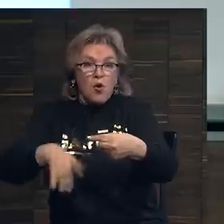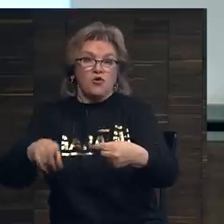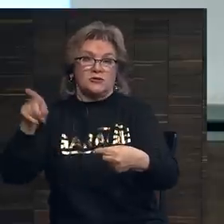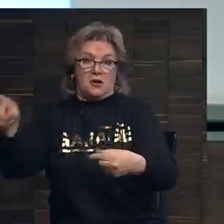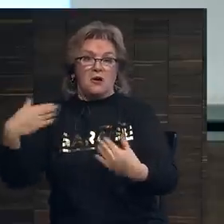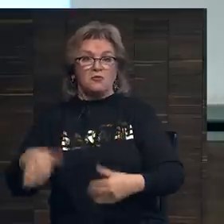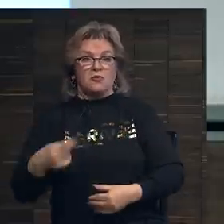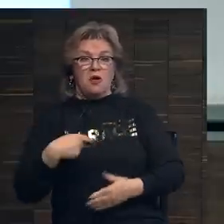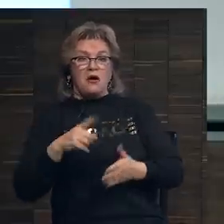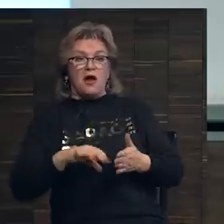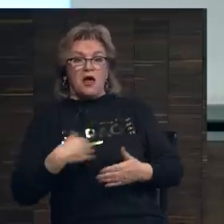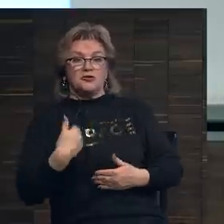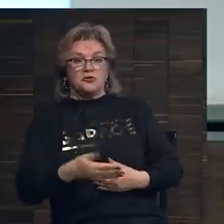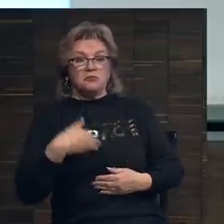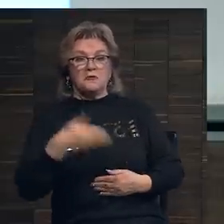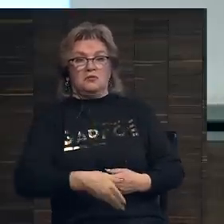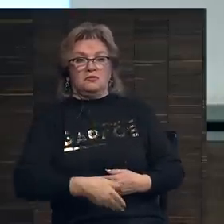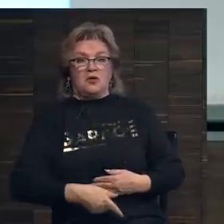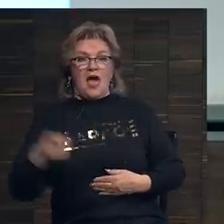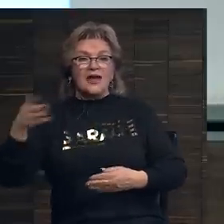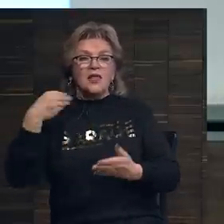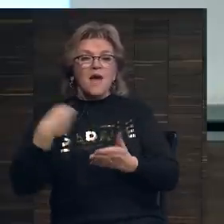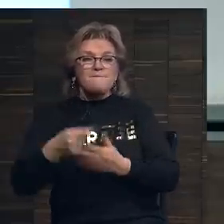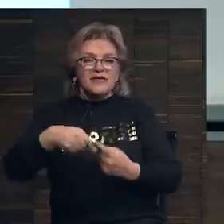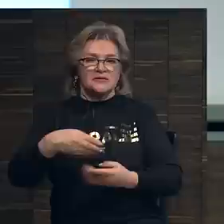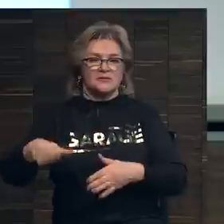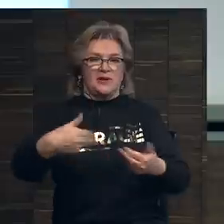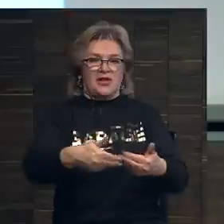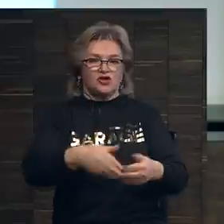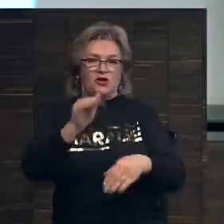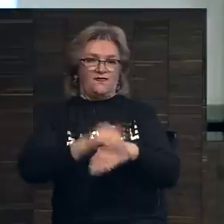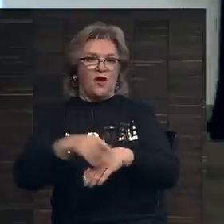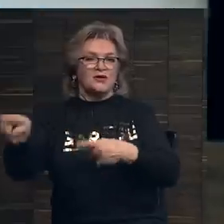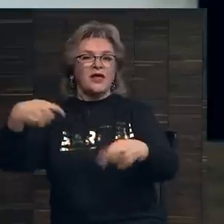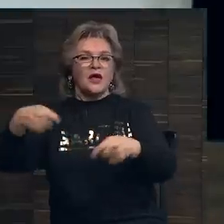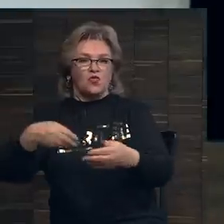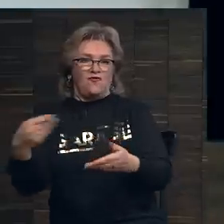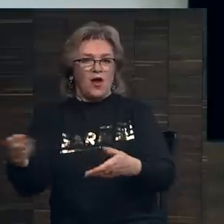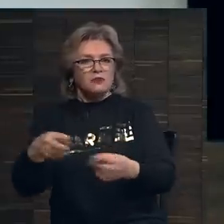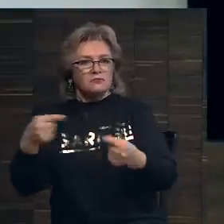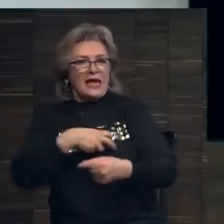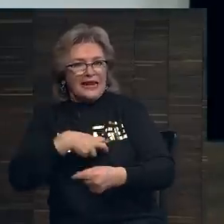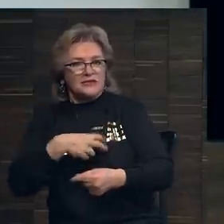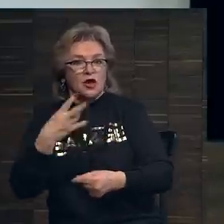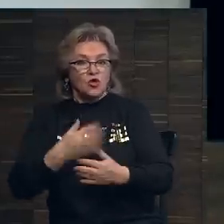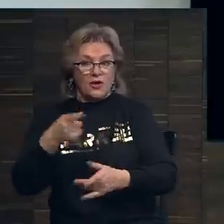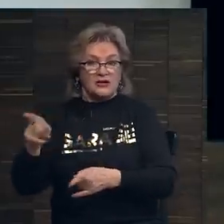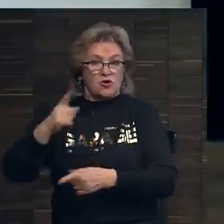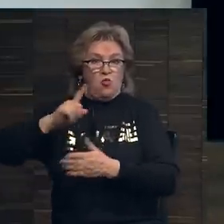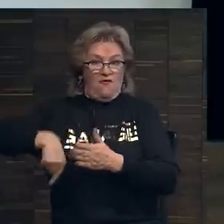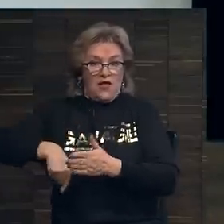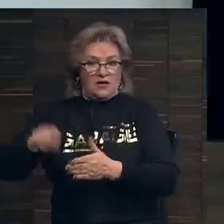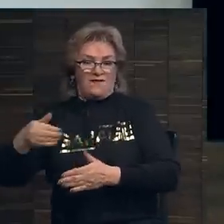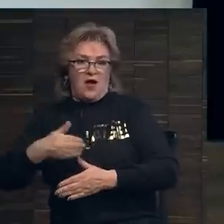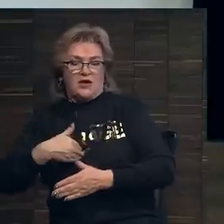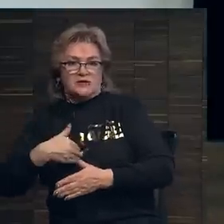то, что они дали эту гарантию. Это по сути бизнес предложение, торговое предложение, это определенный риск, но если вы уверены и вы